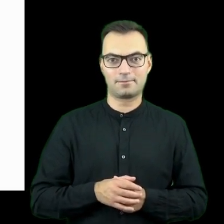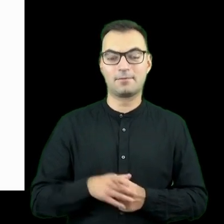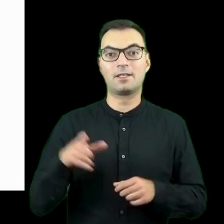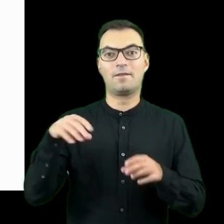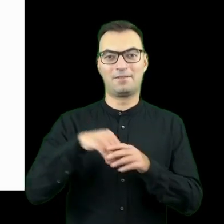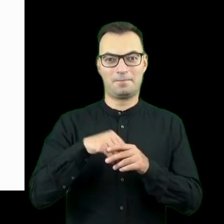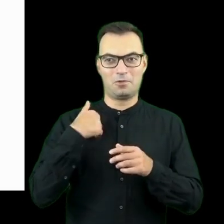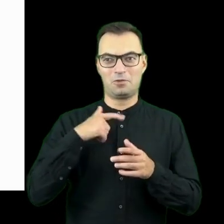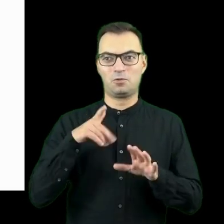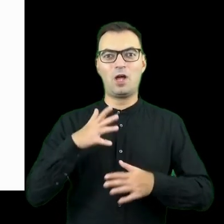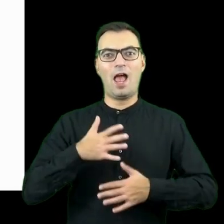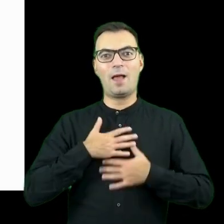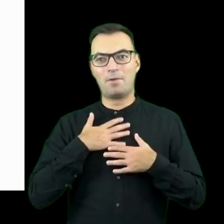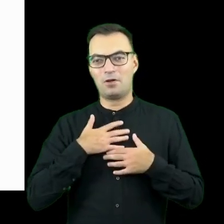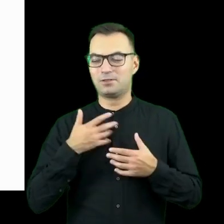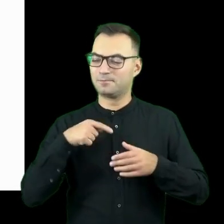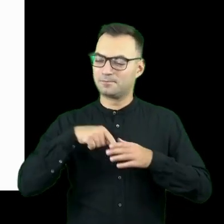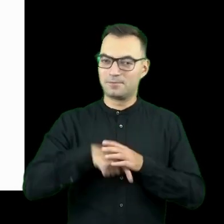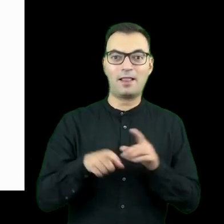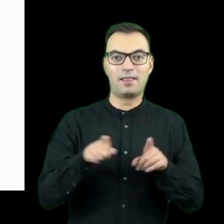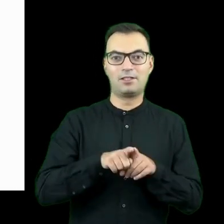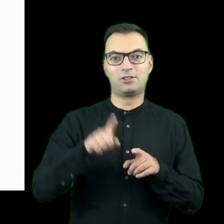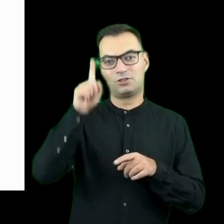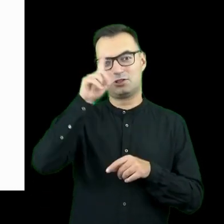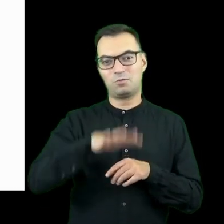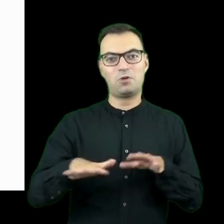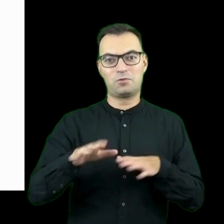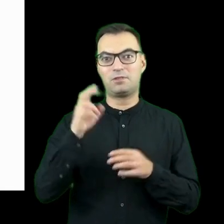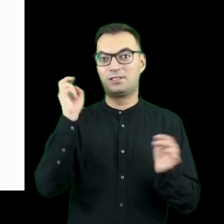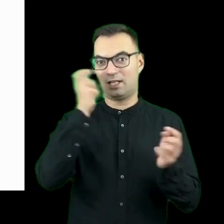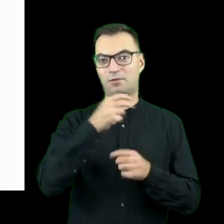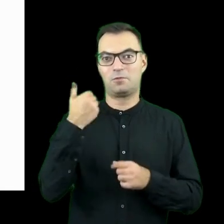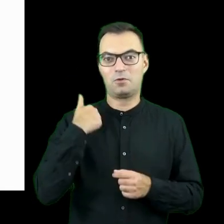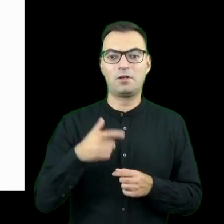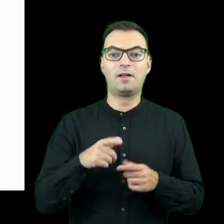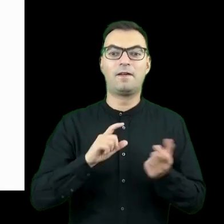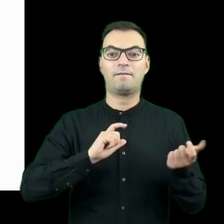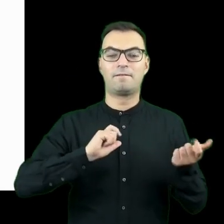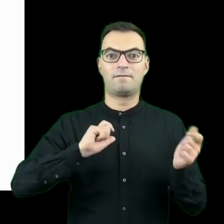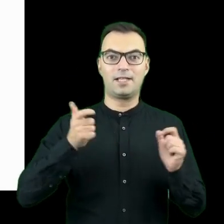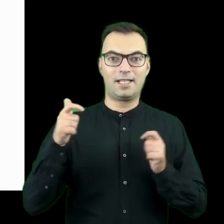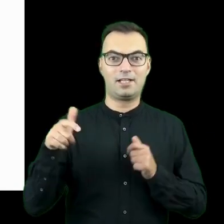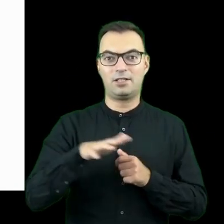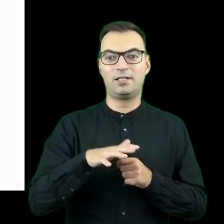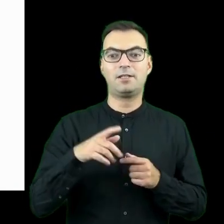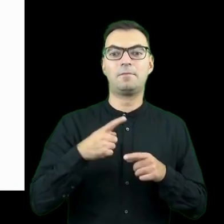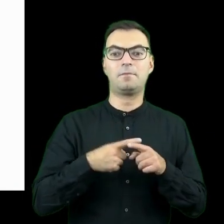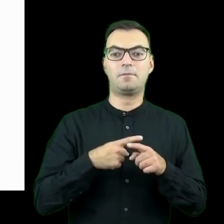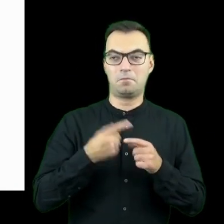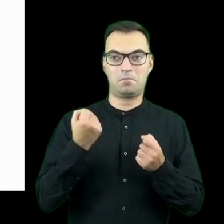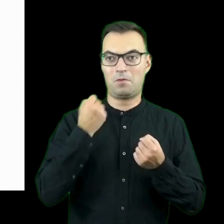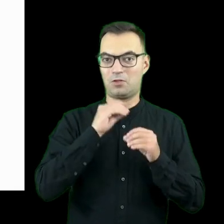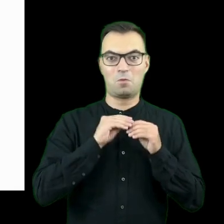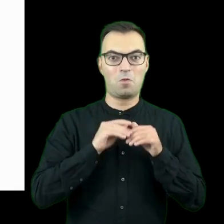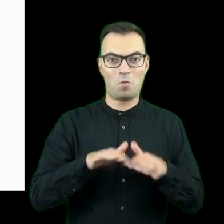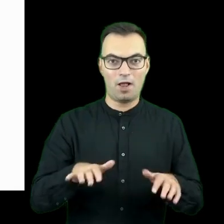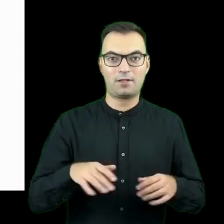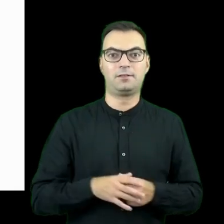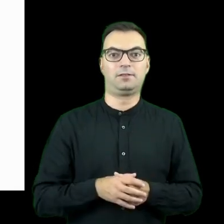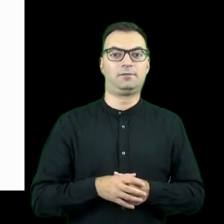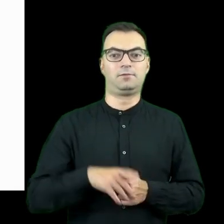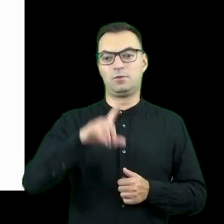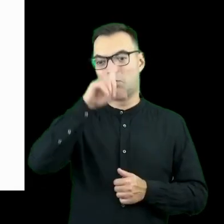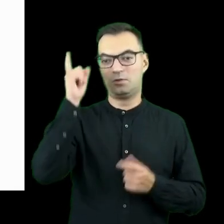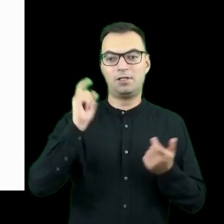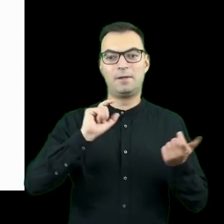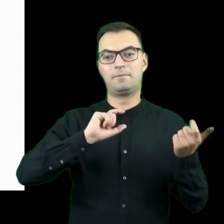wytworzone w ramach tego, ale też zainteresowania lokalnych społeczności. Te wydarzenia zaczęły być w fawolach stawały się bardzo popularne. Ludzie